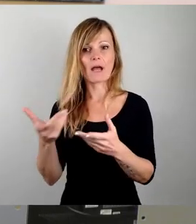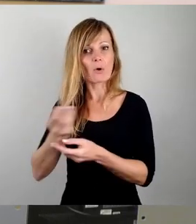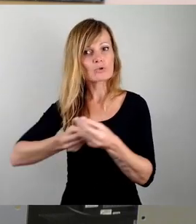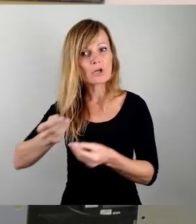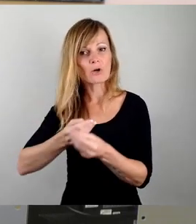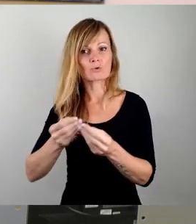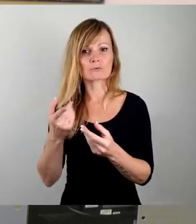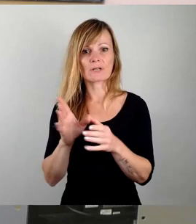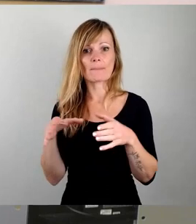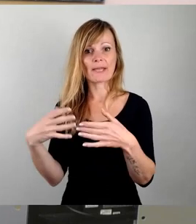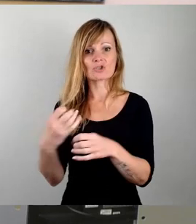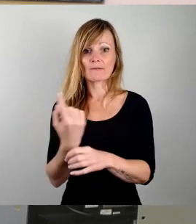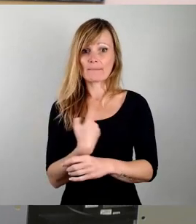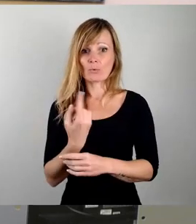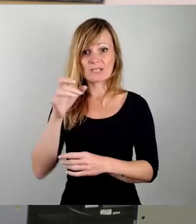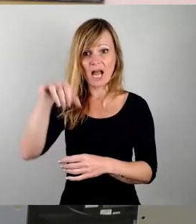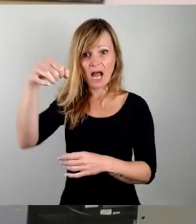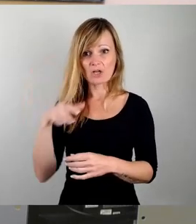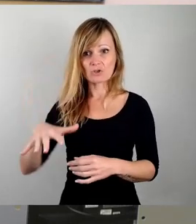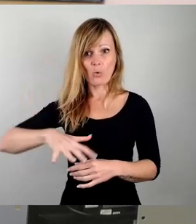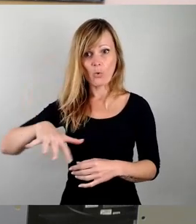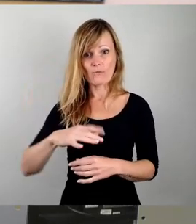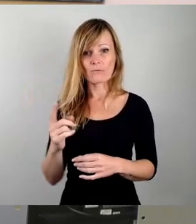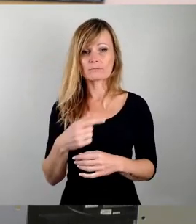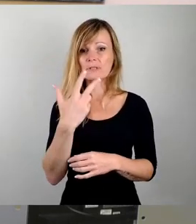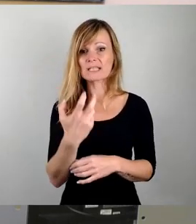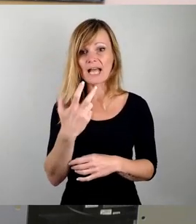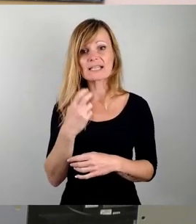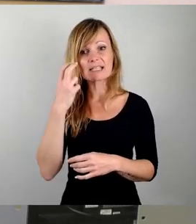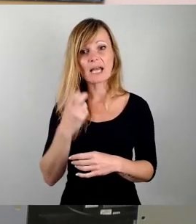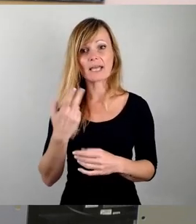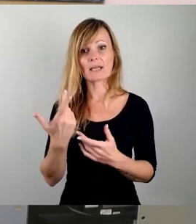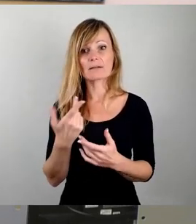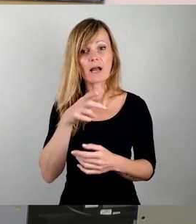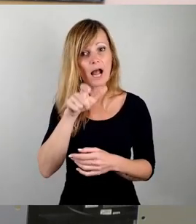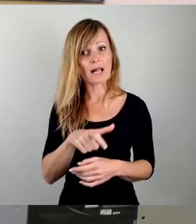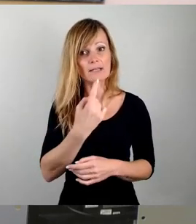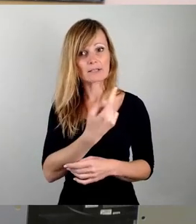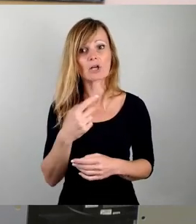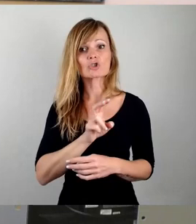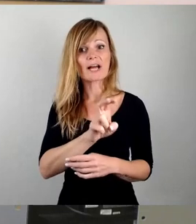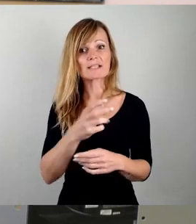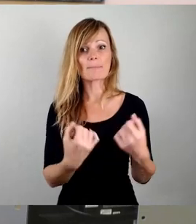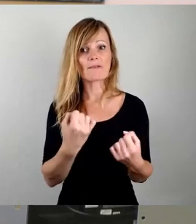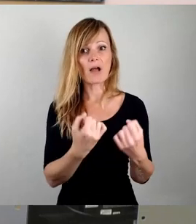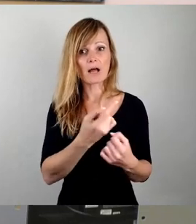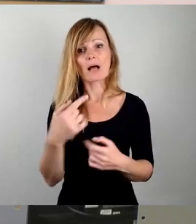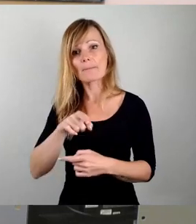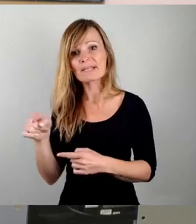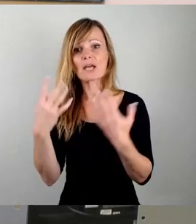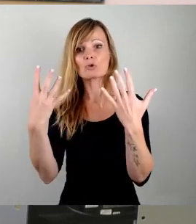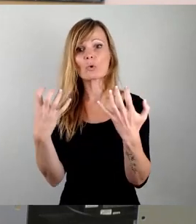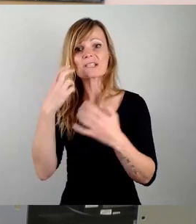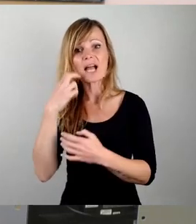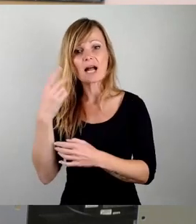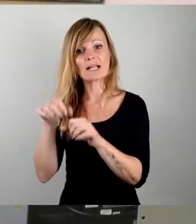Die Gemeinschaft in unserem Garagenhof geht von einem 30-jährigen Straßenbahnfahrer bis hin zu einem 90-jährigen Diplom-Ingenieur, der